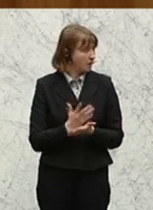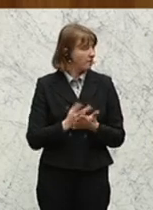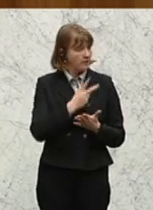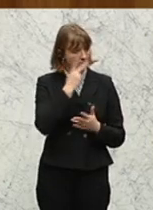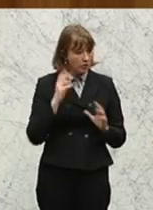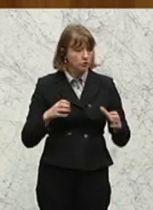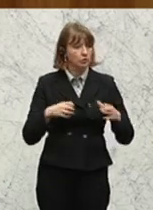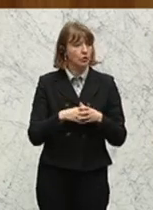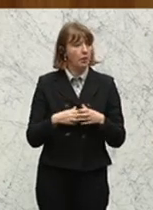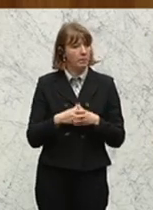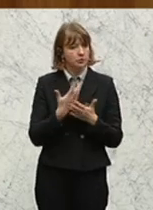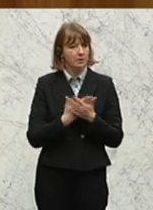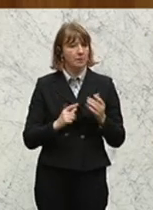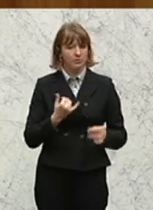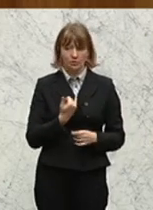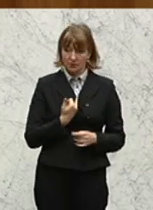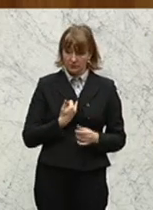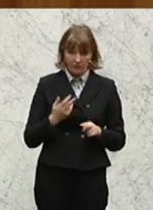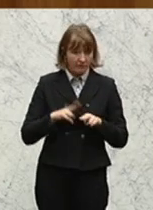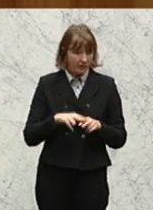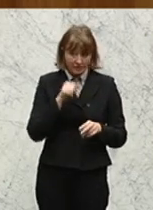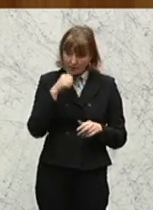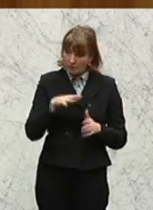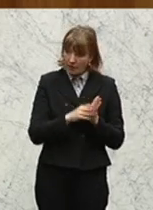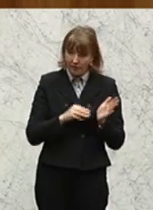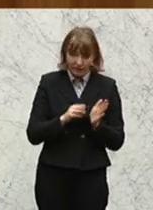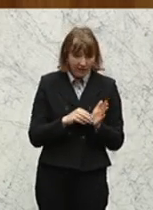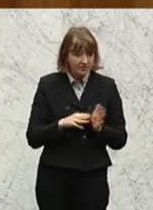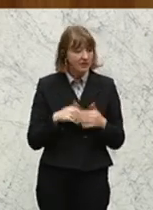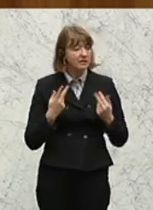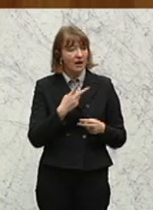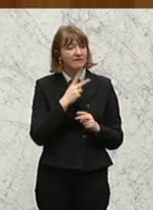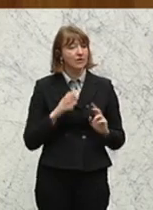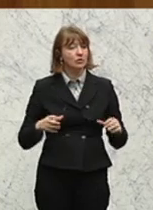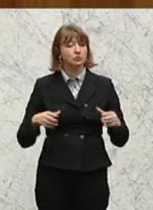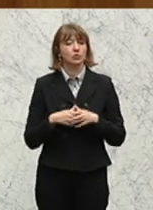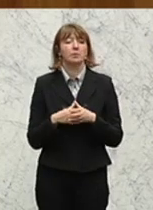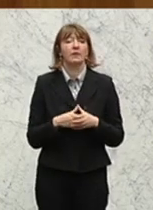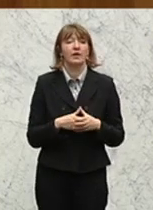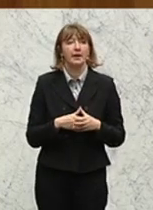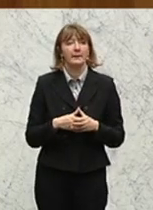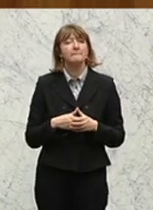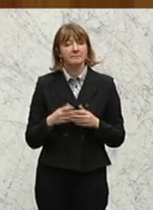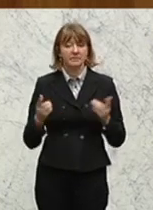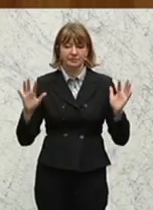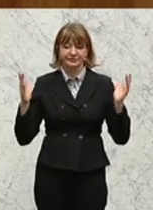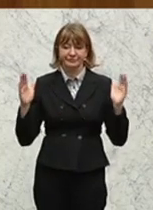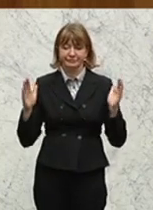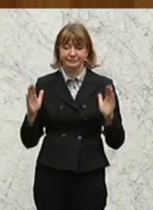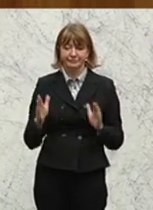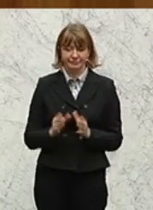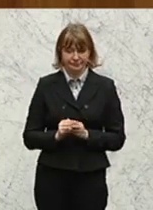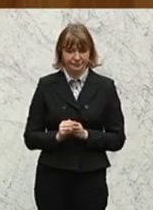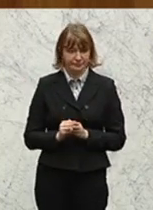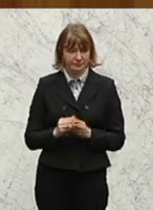Volksgruppensprache ist Identität. Wenn sie nicht mehr verwendet wird oder gebraucht wird, dann beginnt die Volksgruppe zu verlieren und hört auf